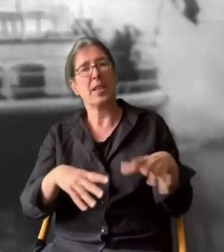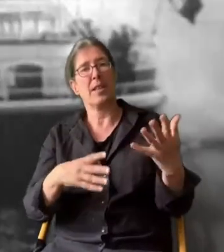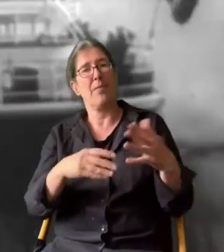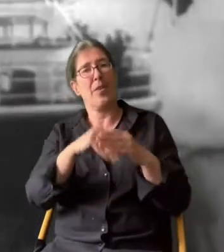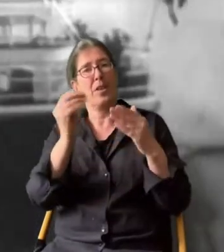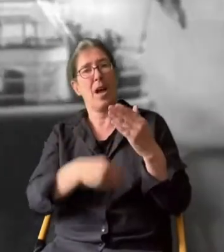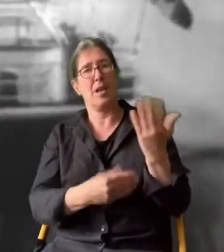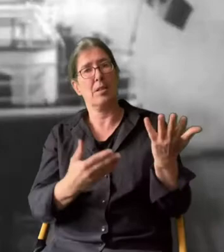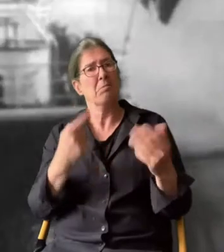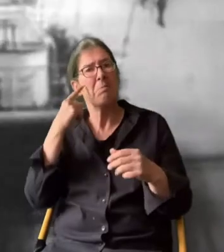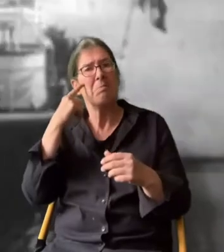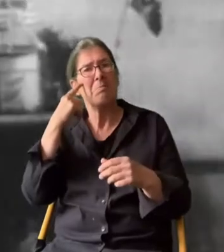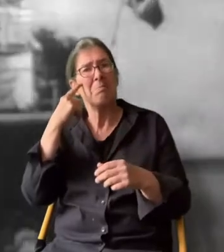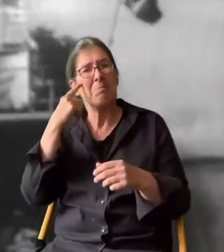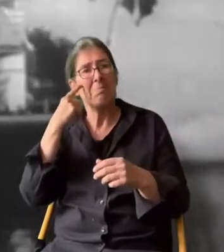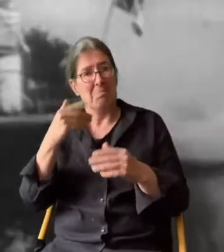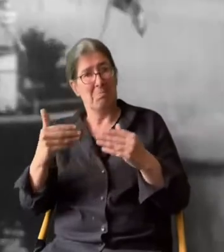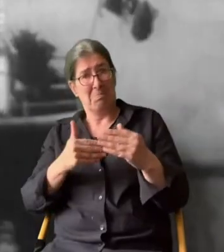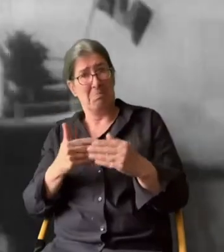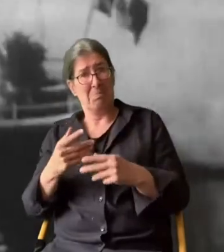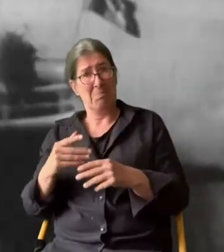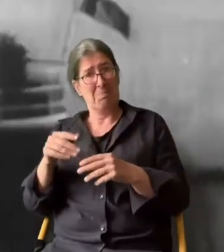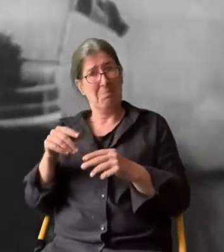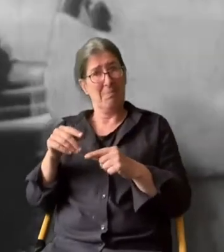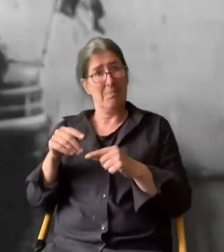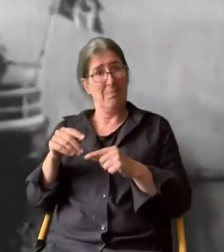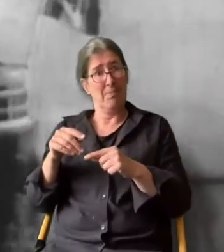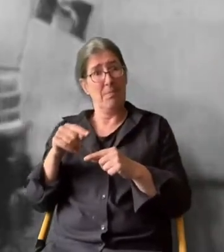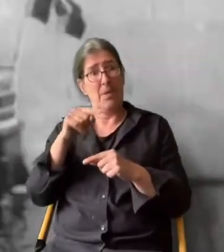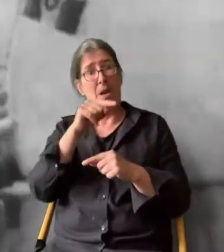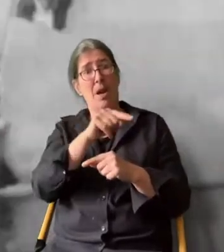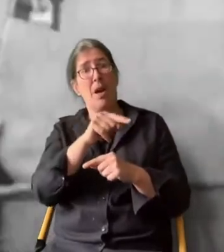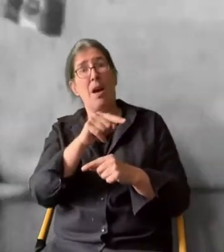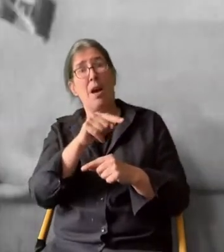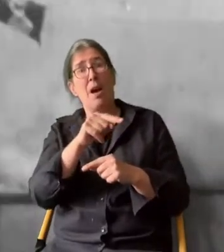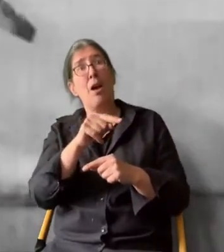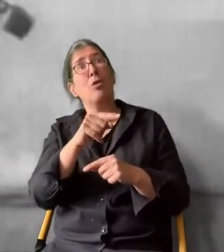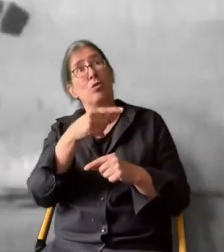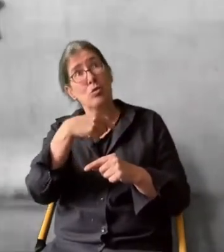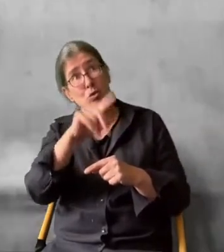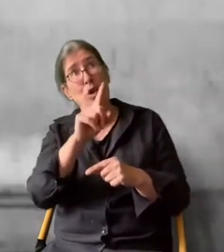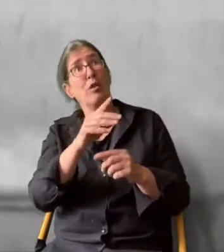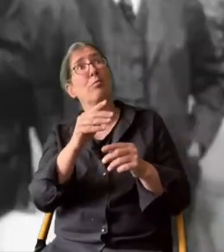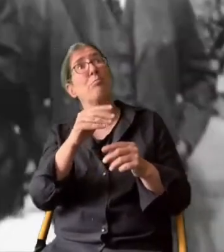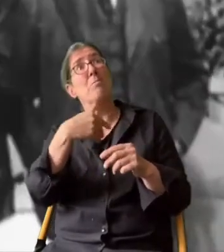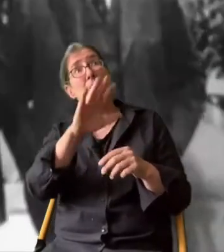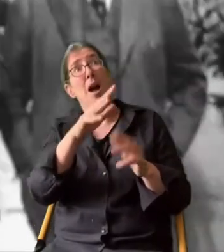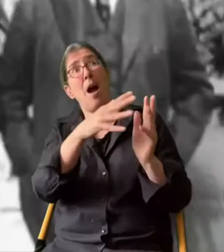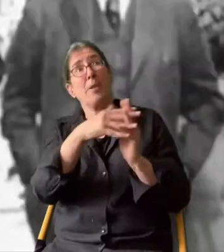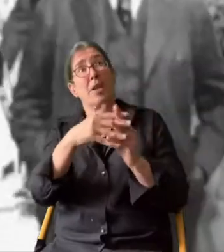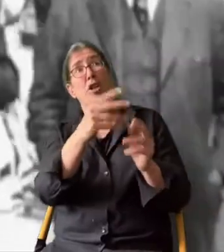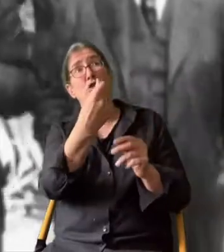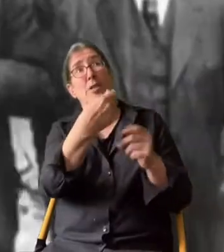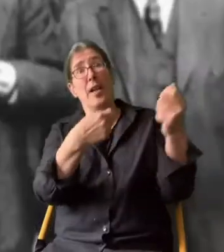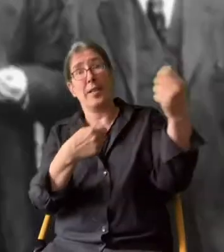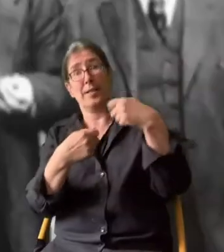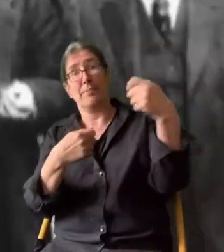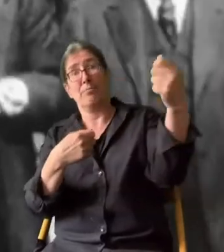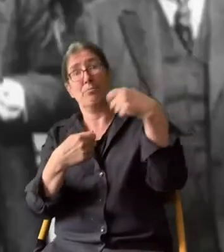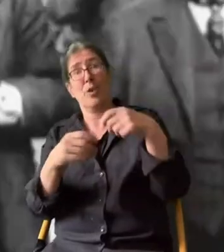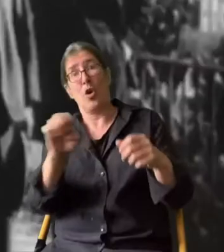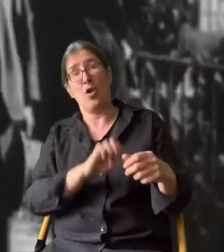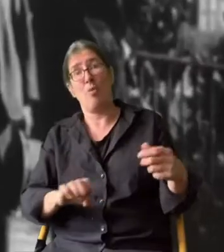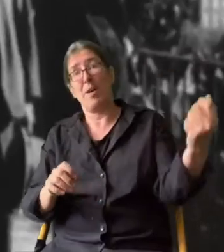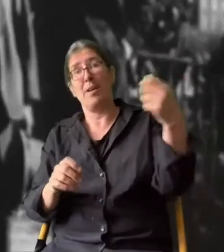ausgehandelt. Hintergedanke dabei, die Verträge sollen auch weiteres amerikanisches Geld nach Europa locken.